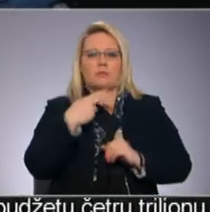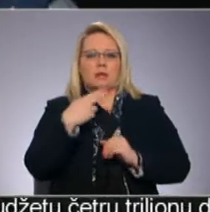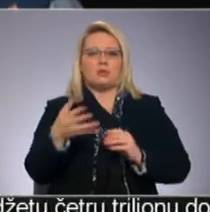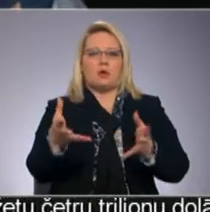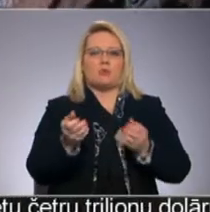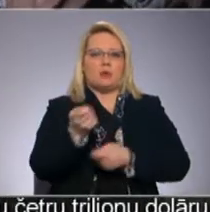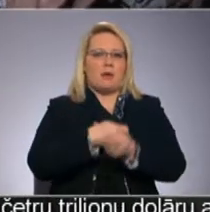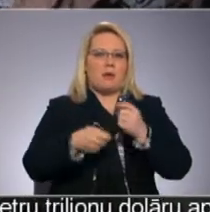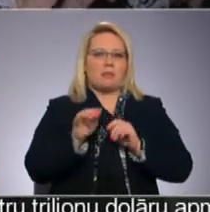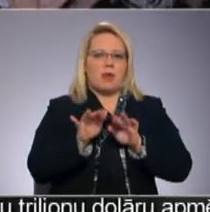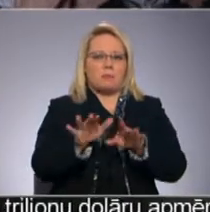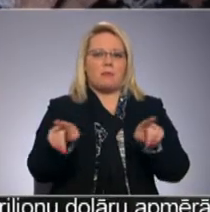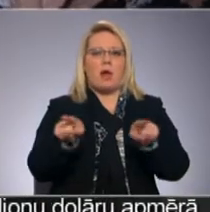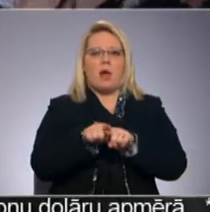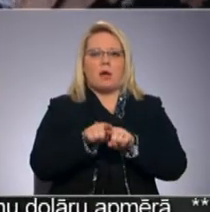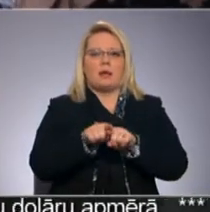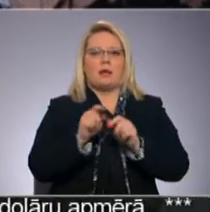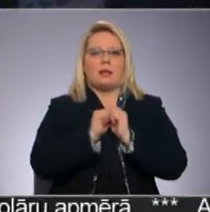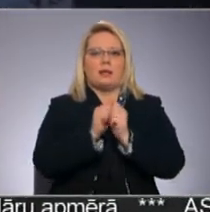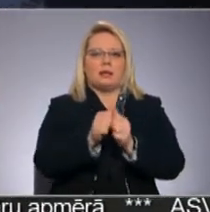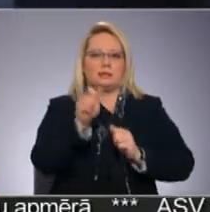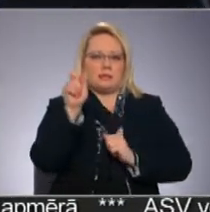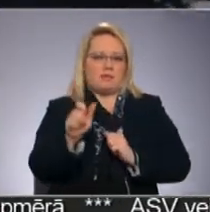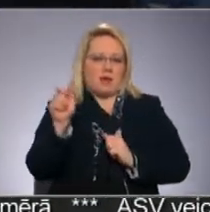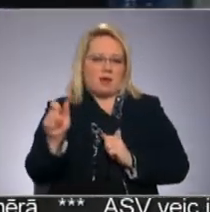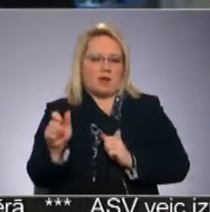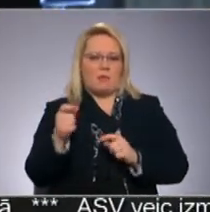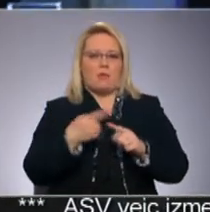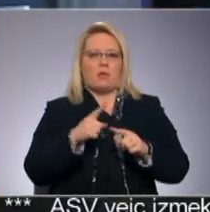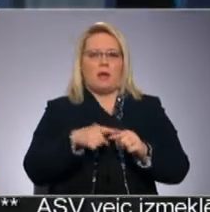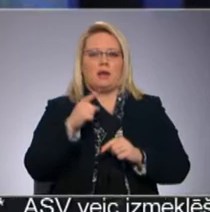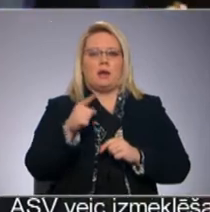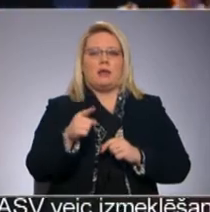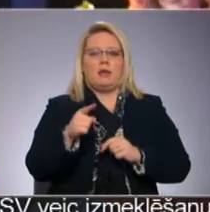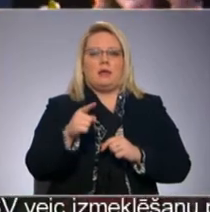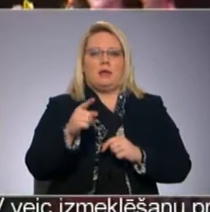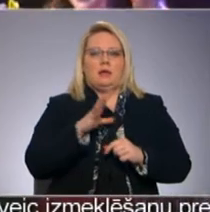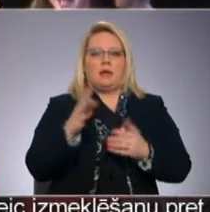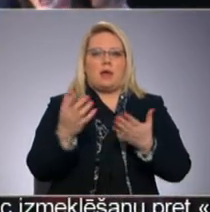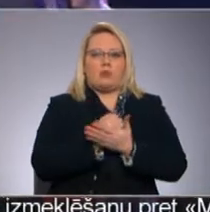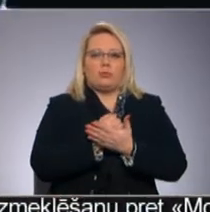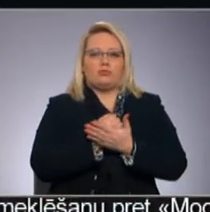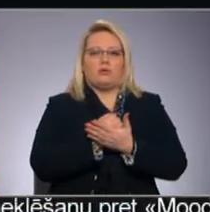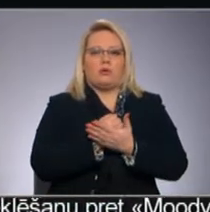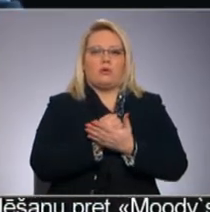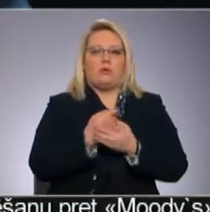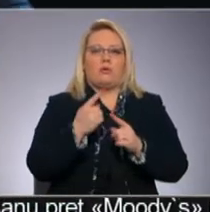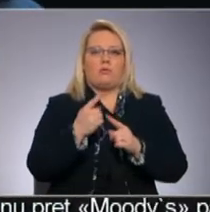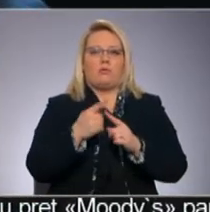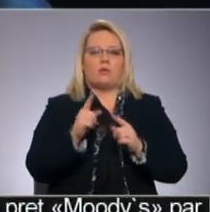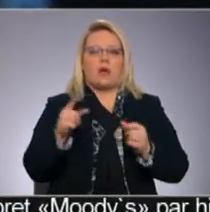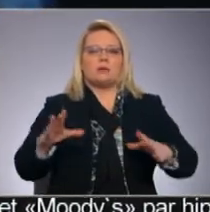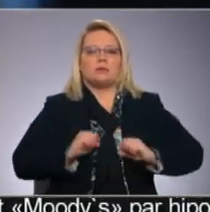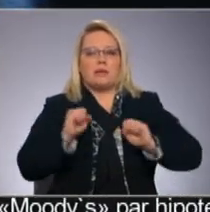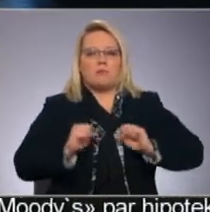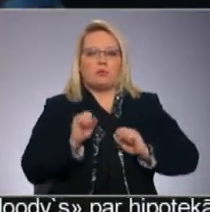uzņēmējdarbībā, kā arī devumu līdzcilvēkiem. Ikvienam lauriātam balvas iegušana bijis liels pārsteigums un būs kā stimuls